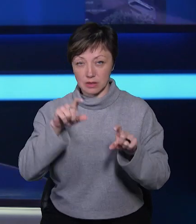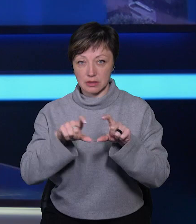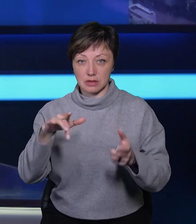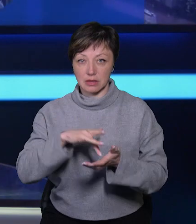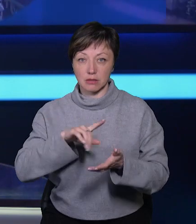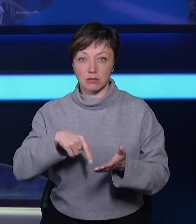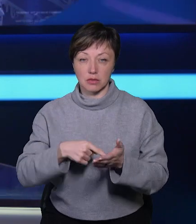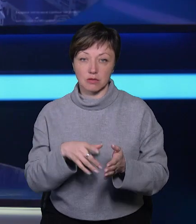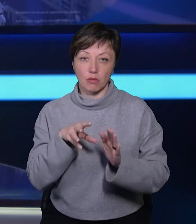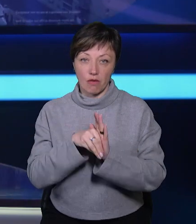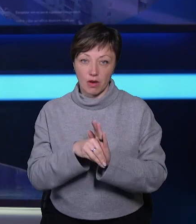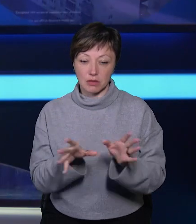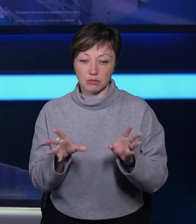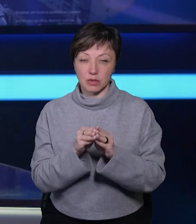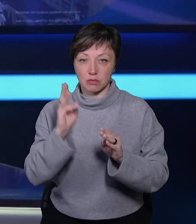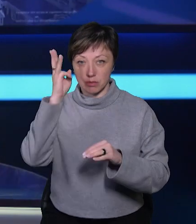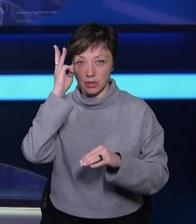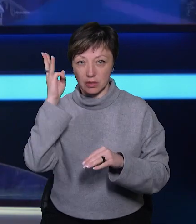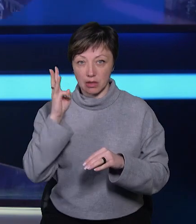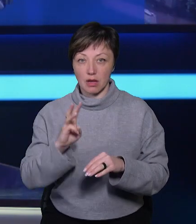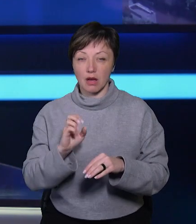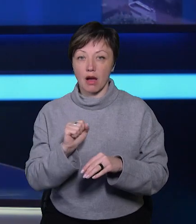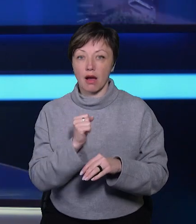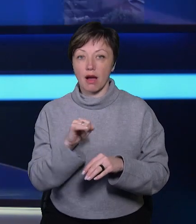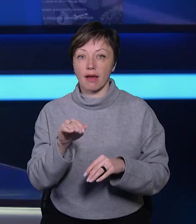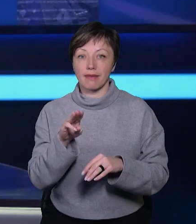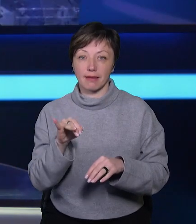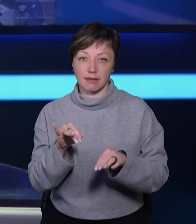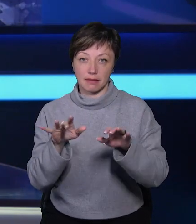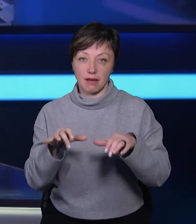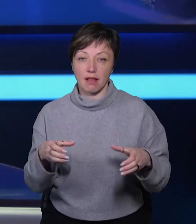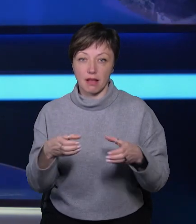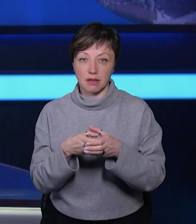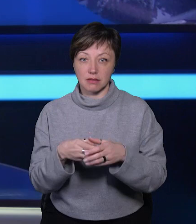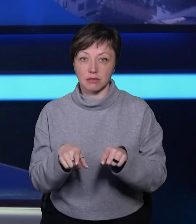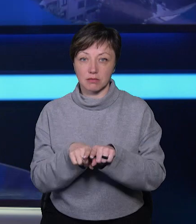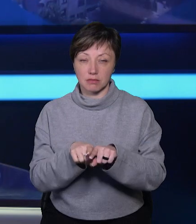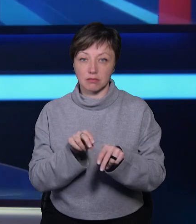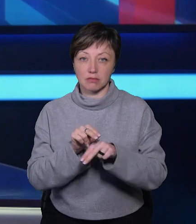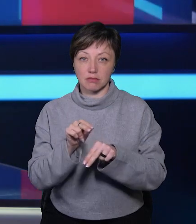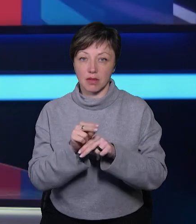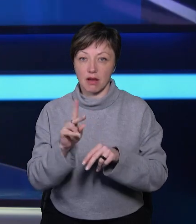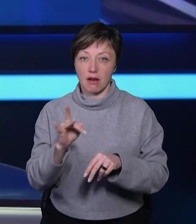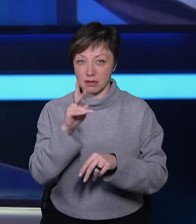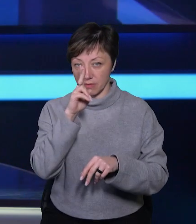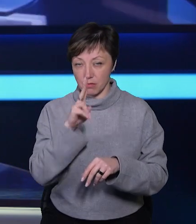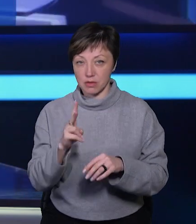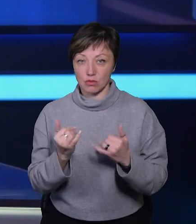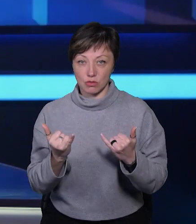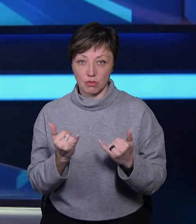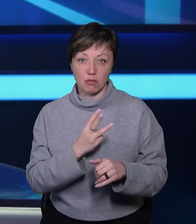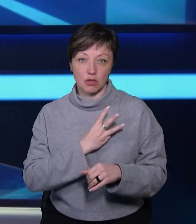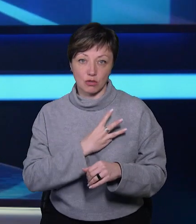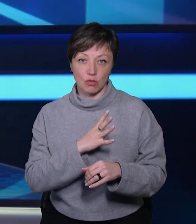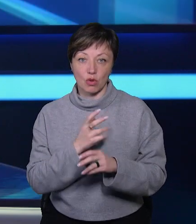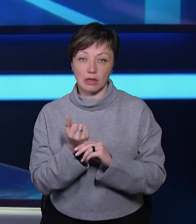центрів міста впроваджує спільно з Хмельницьким IT-кластером. Такі майстер-класи проводять раз на два місяці. Цього разу охочих